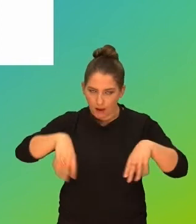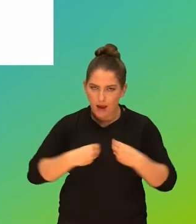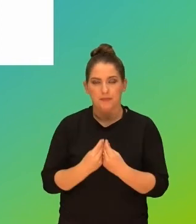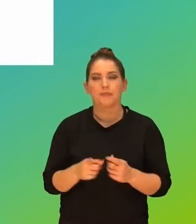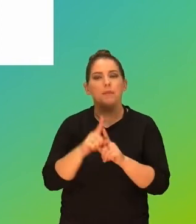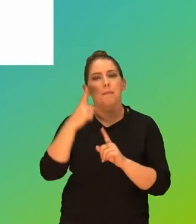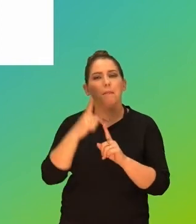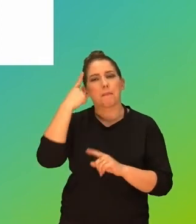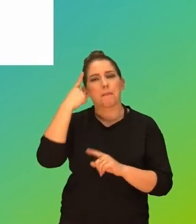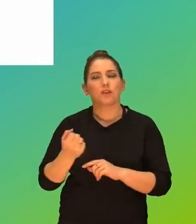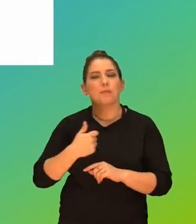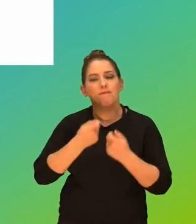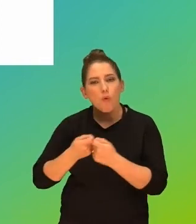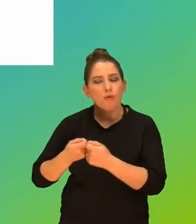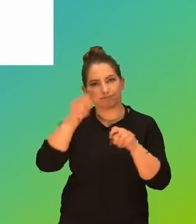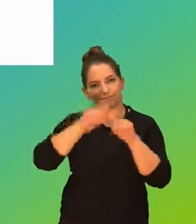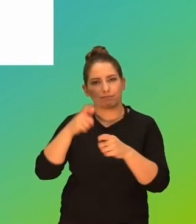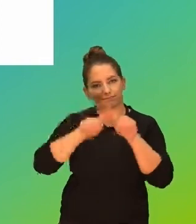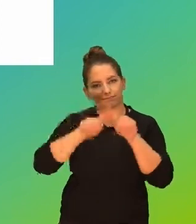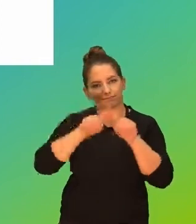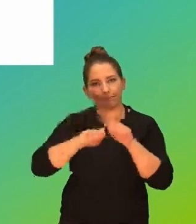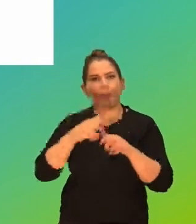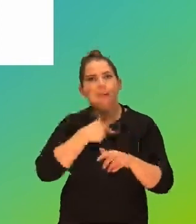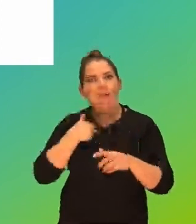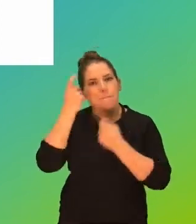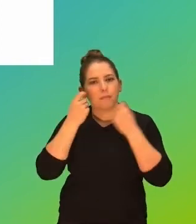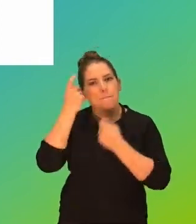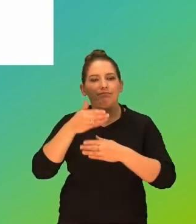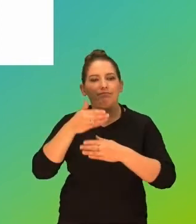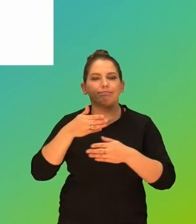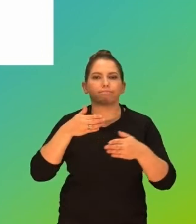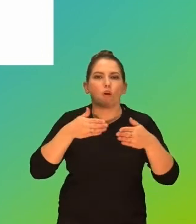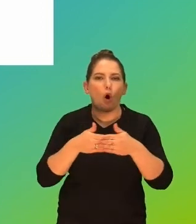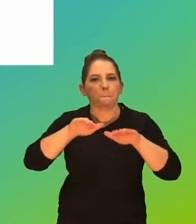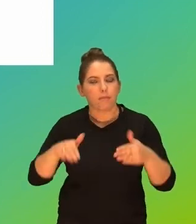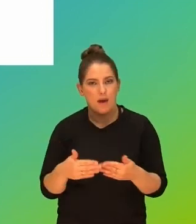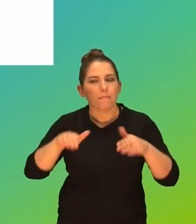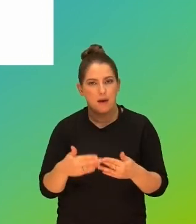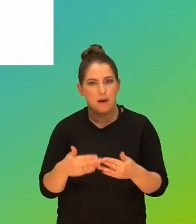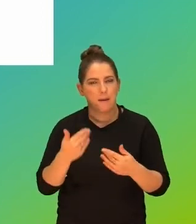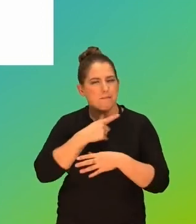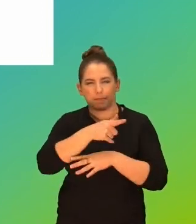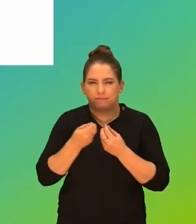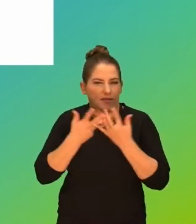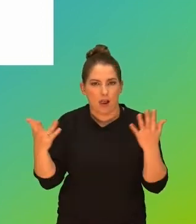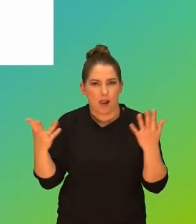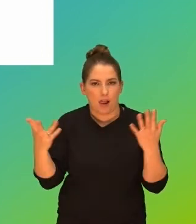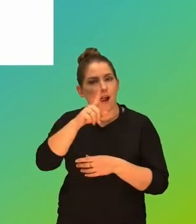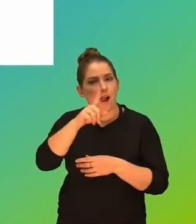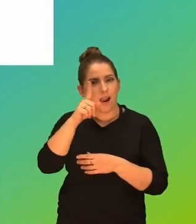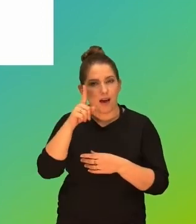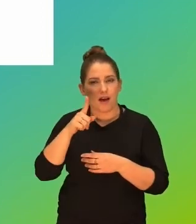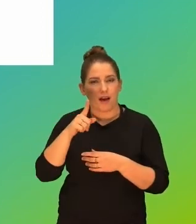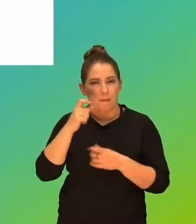No i pamiętajmy o tym, aby wspólnie monitorować nasze pomysły na ograniczenie. My możemy ich mieć bardzo wiele, ale tak jak Państwo